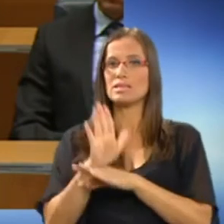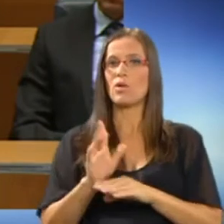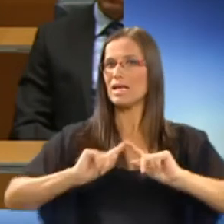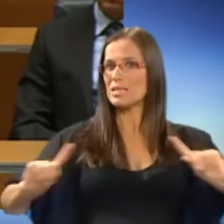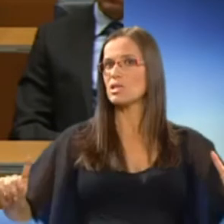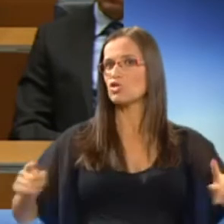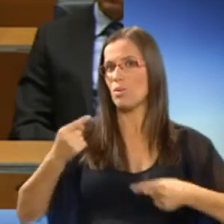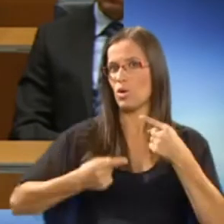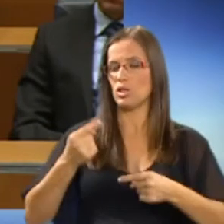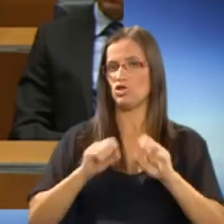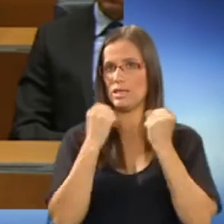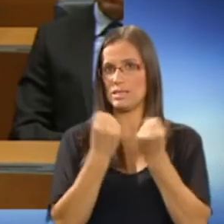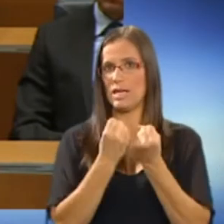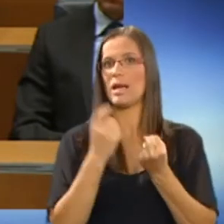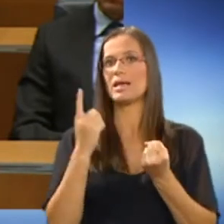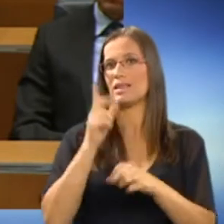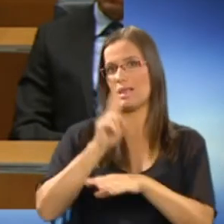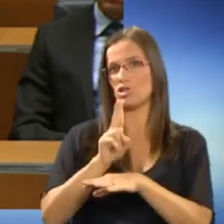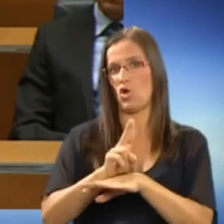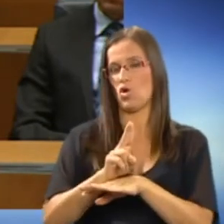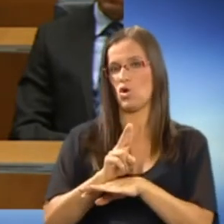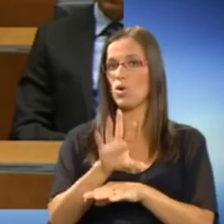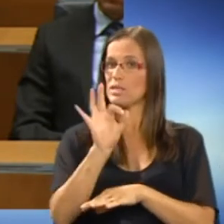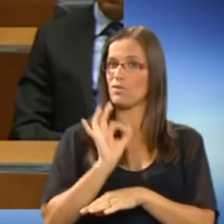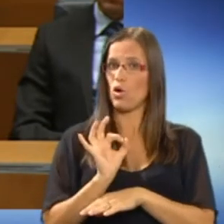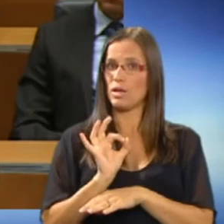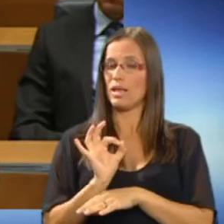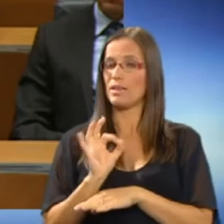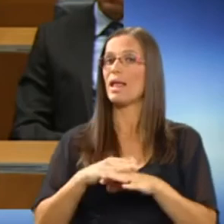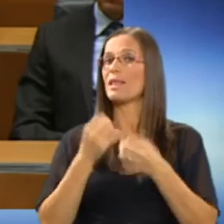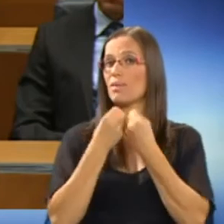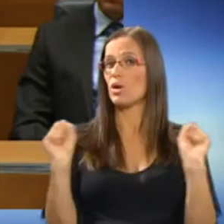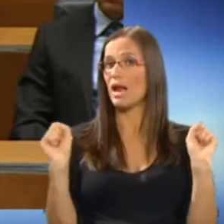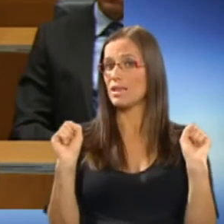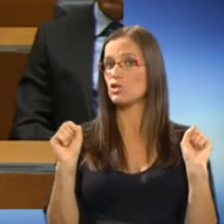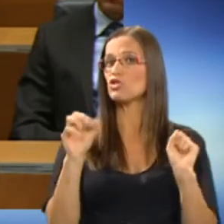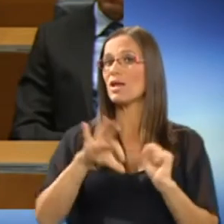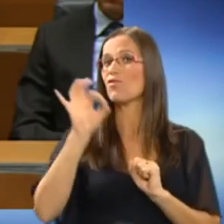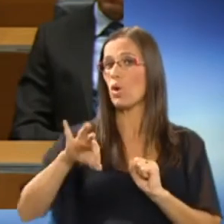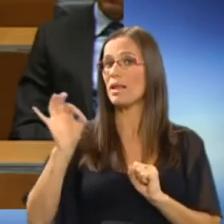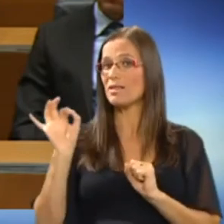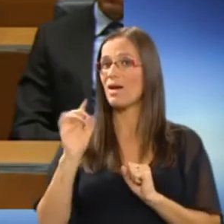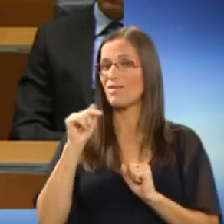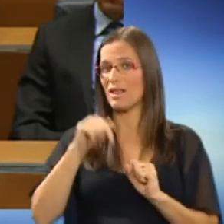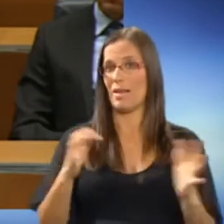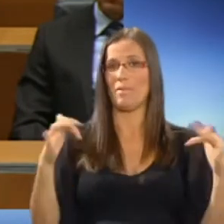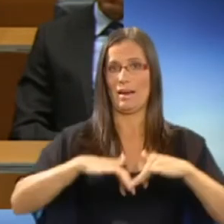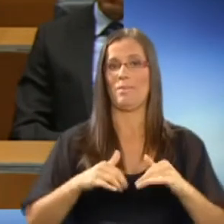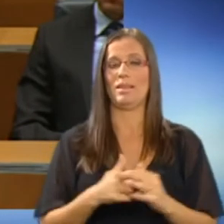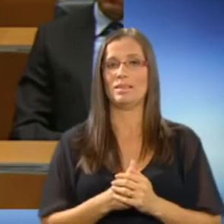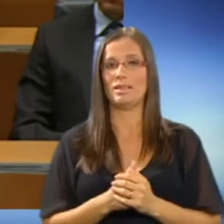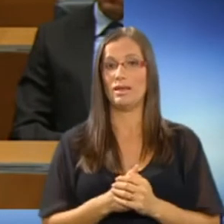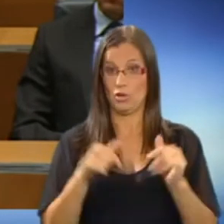različnih političnih strank in nazorov izvoljeni na demokratičnih volitvah v ta parlament.